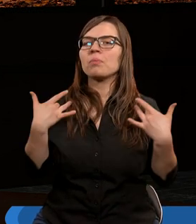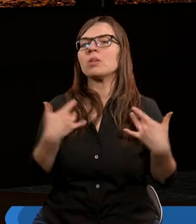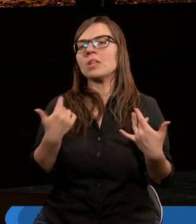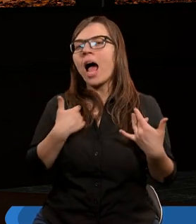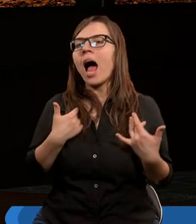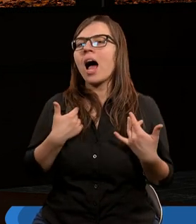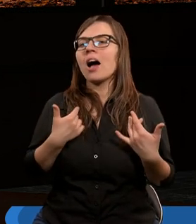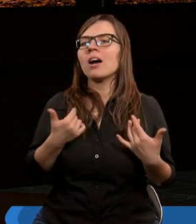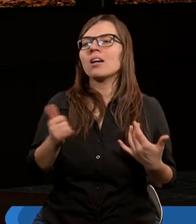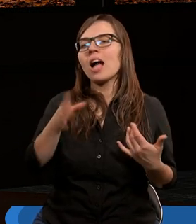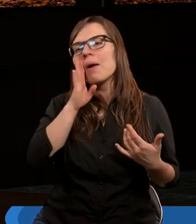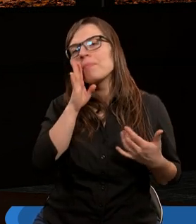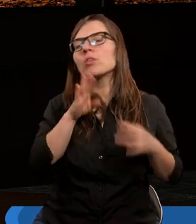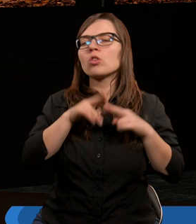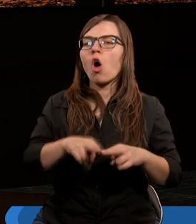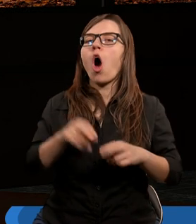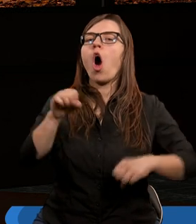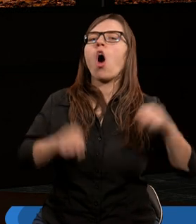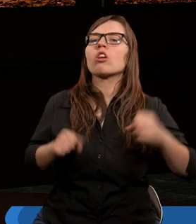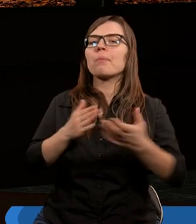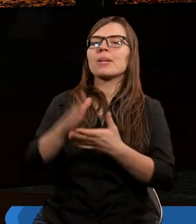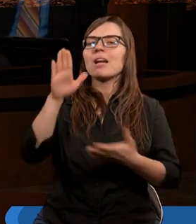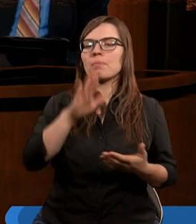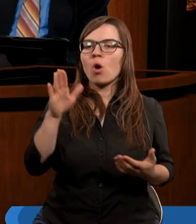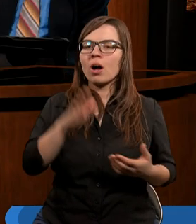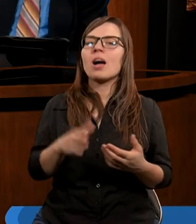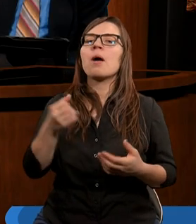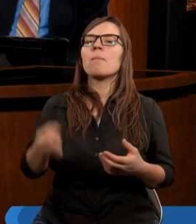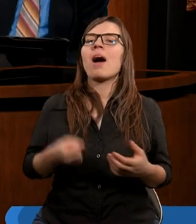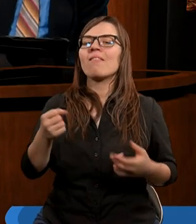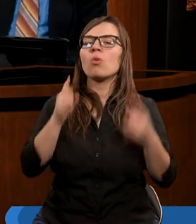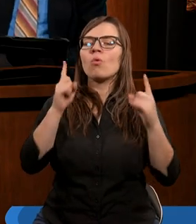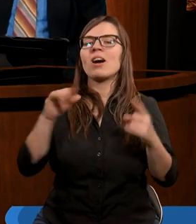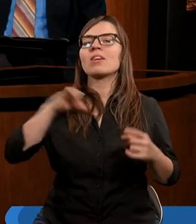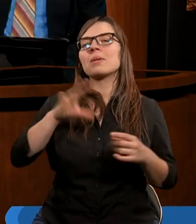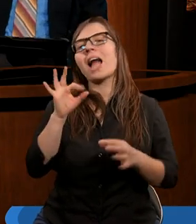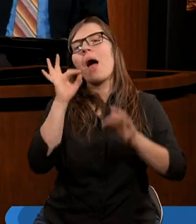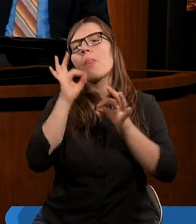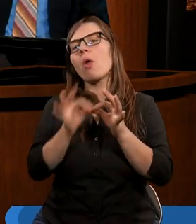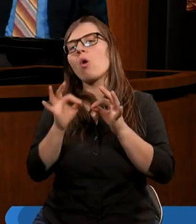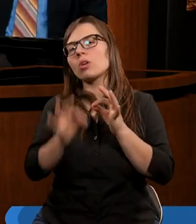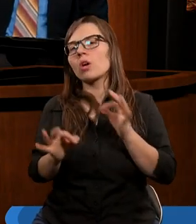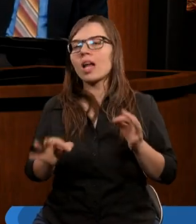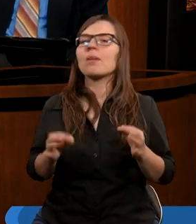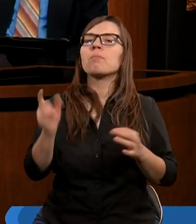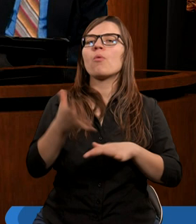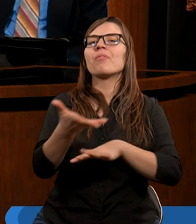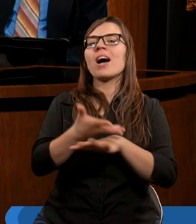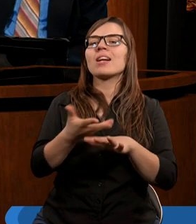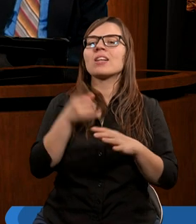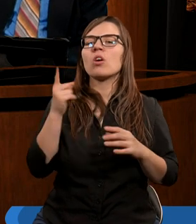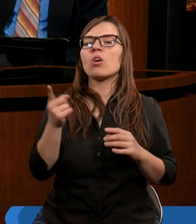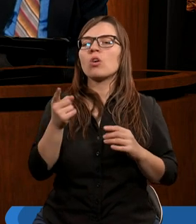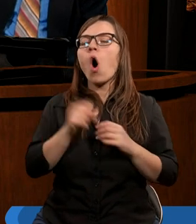zostałam jakby osądzona przez prawo. Paweł uważał siebie za doskonałego faryzeusz,